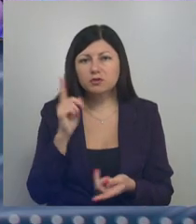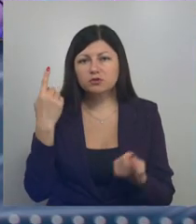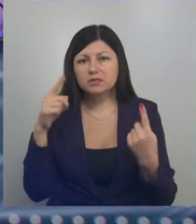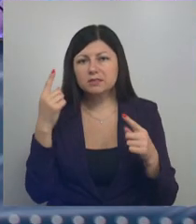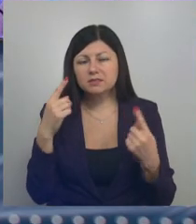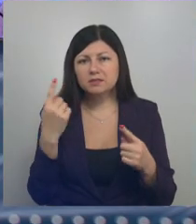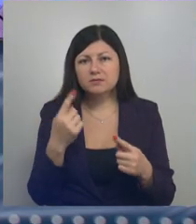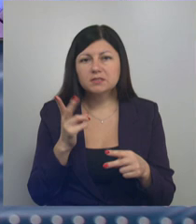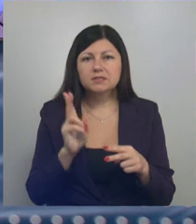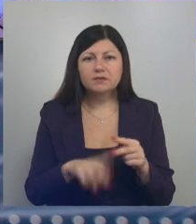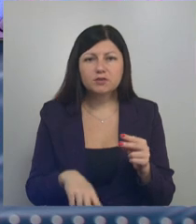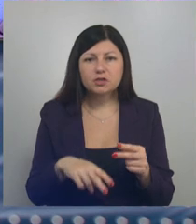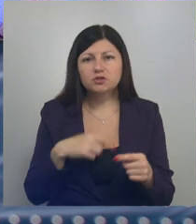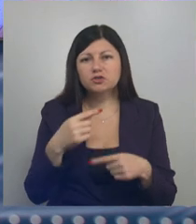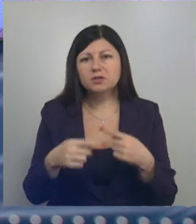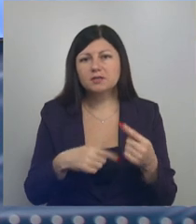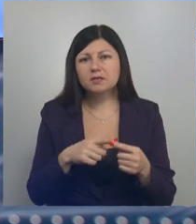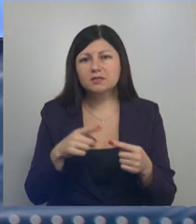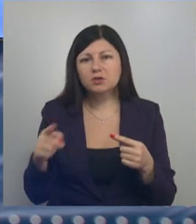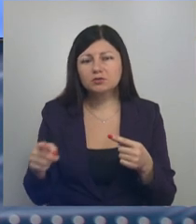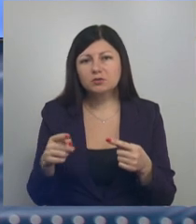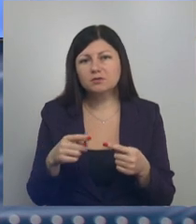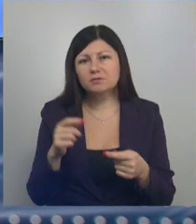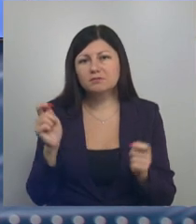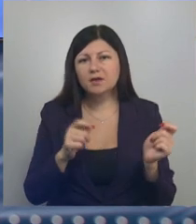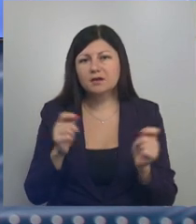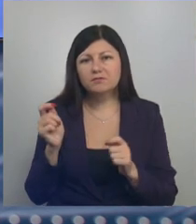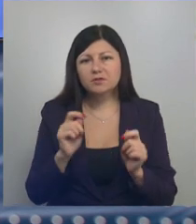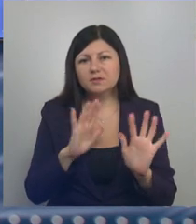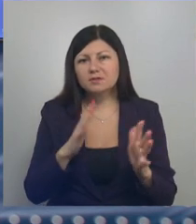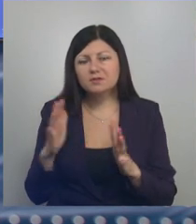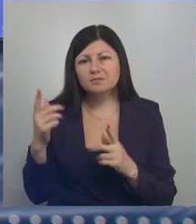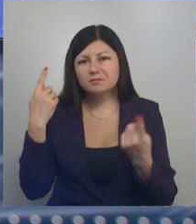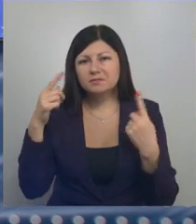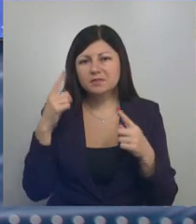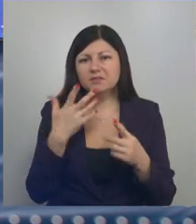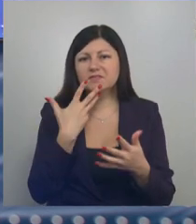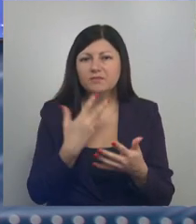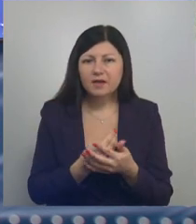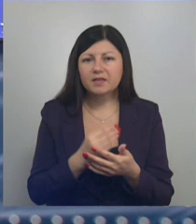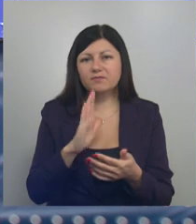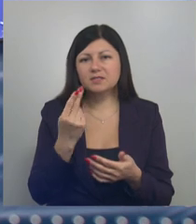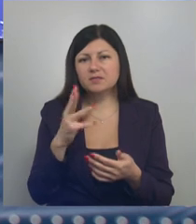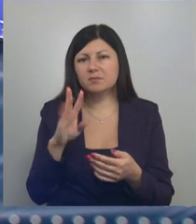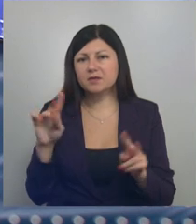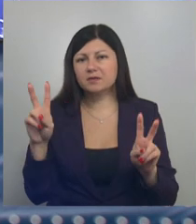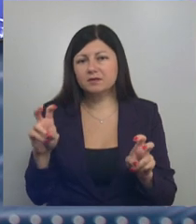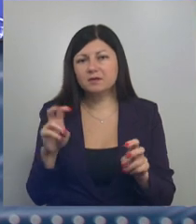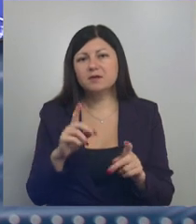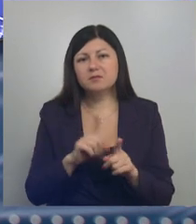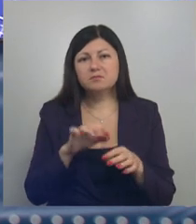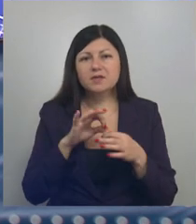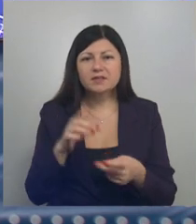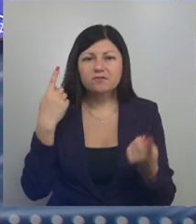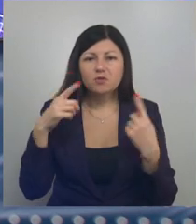инициатив завершилась череда сезонных марафонов креативных событий «Свои в ЦМИ». На зимнем этапе для ребят проводили